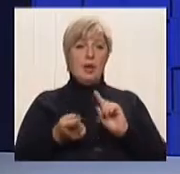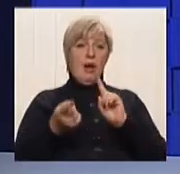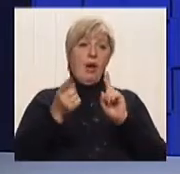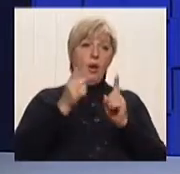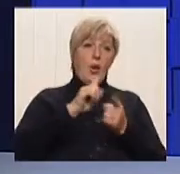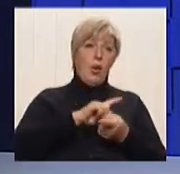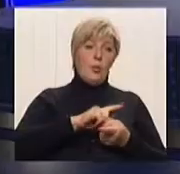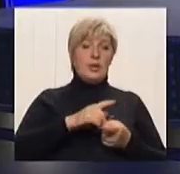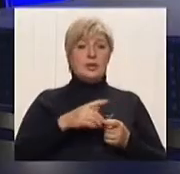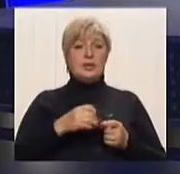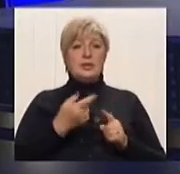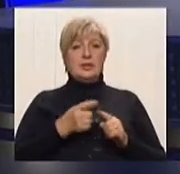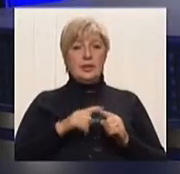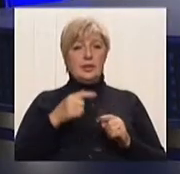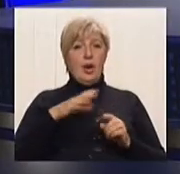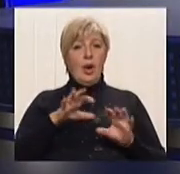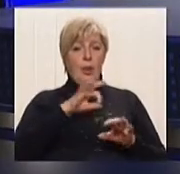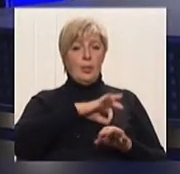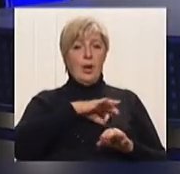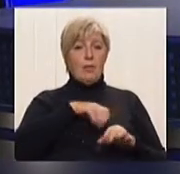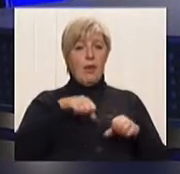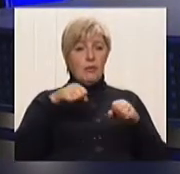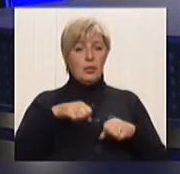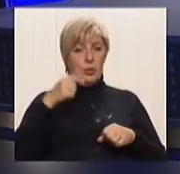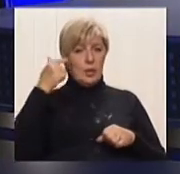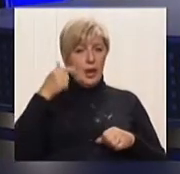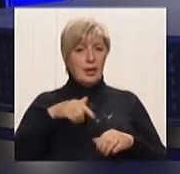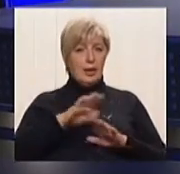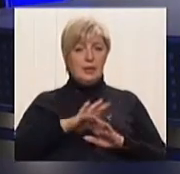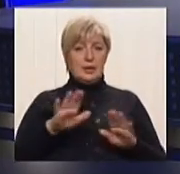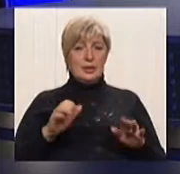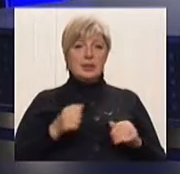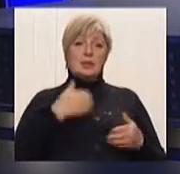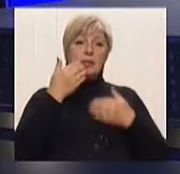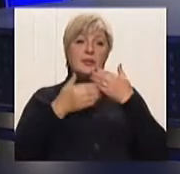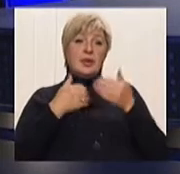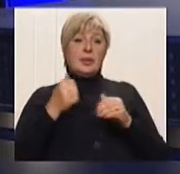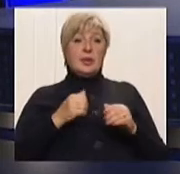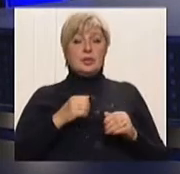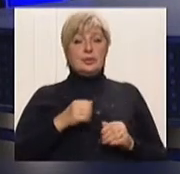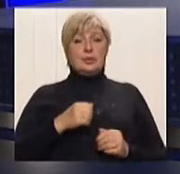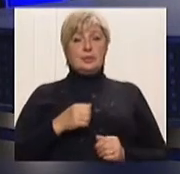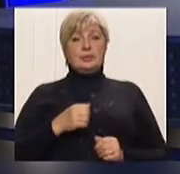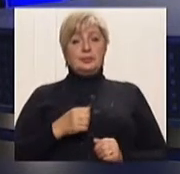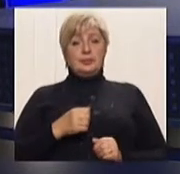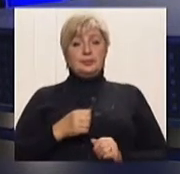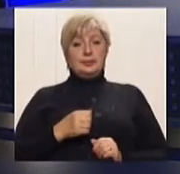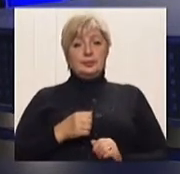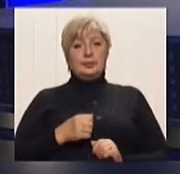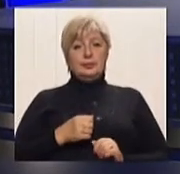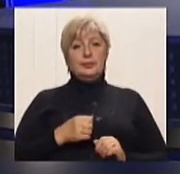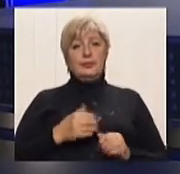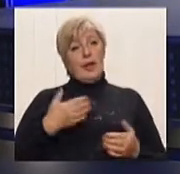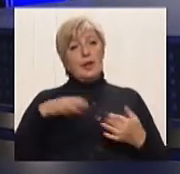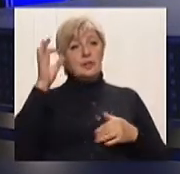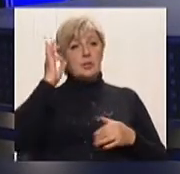неграмотність. Ну, власне так, ми запитували у містян про те, чи читали вони Конституцію. Давайте нагадаємо декілька статей з неї.